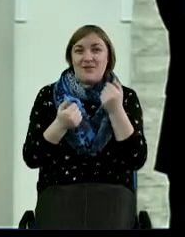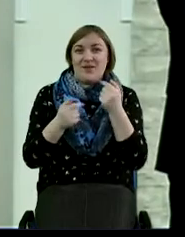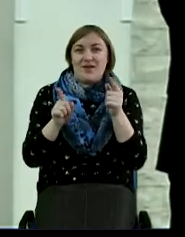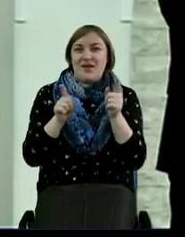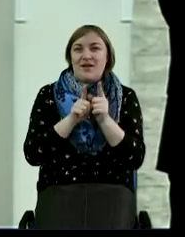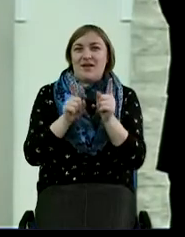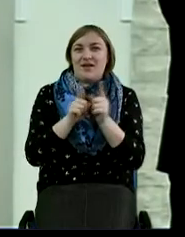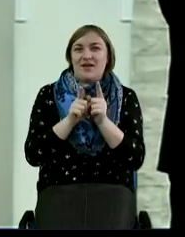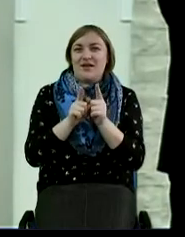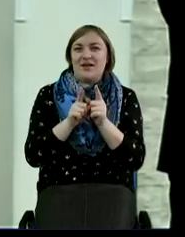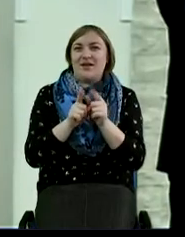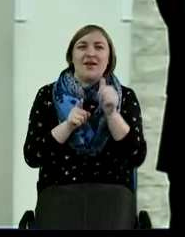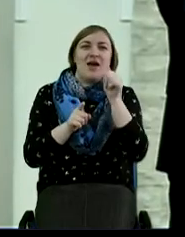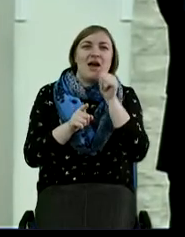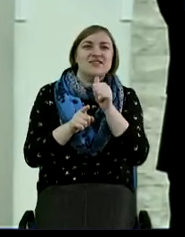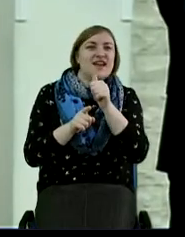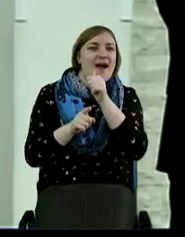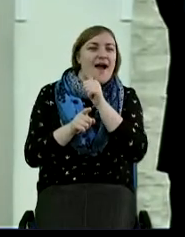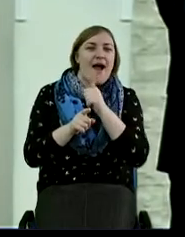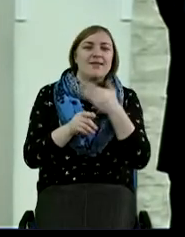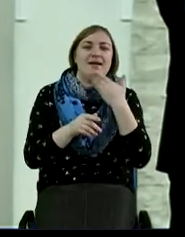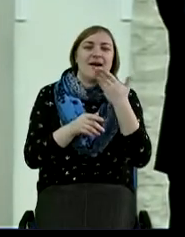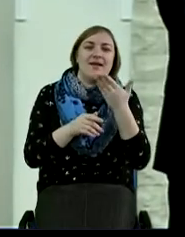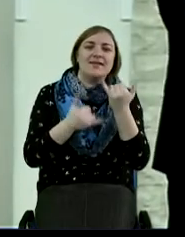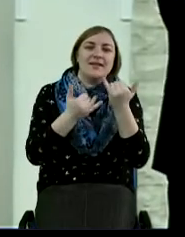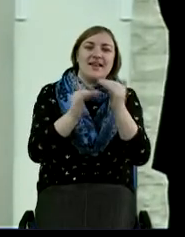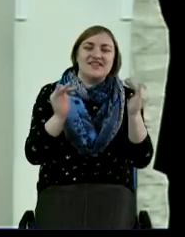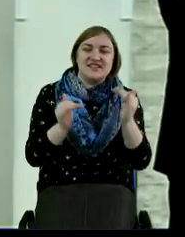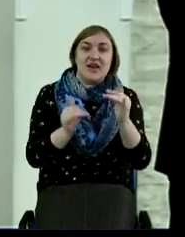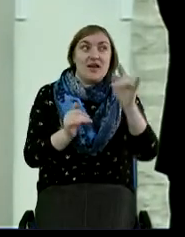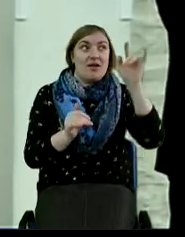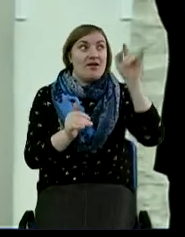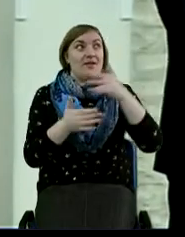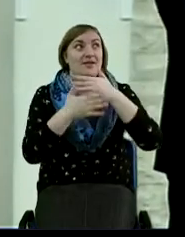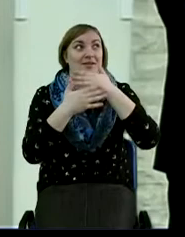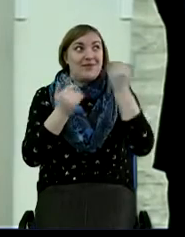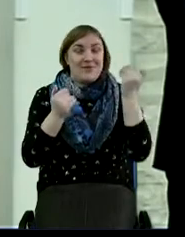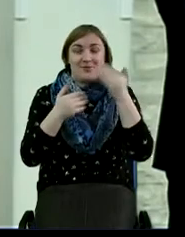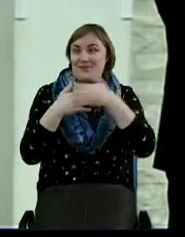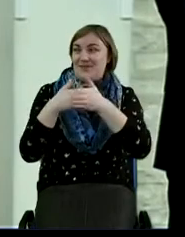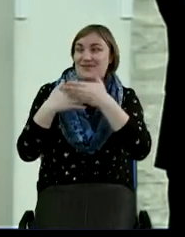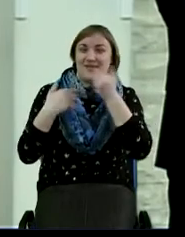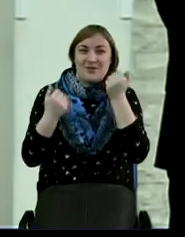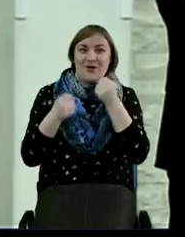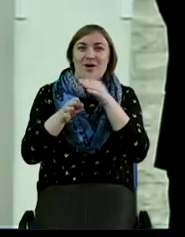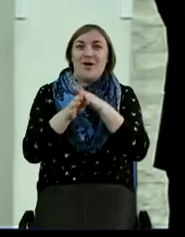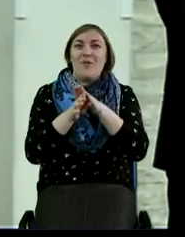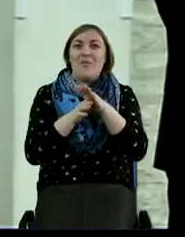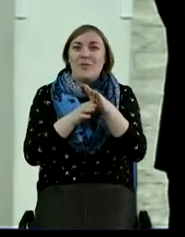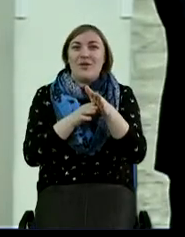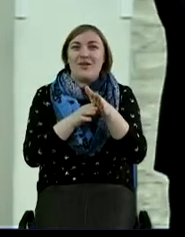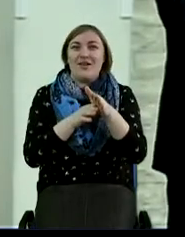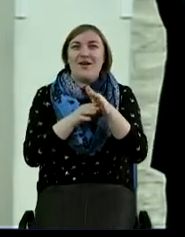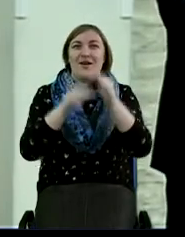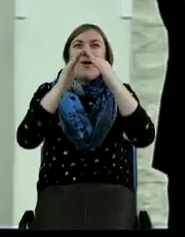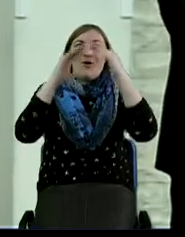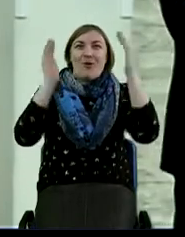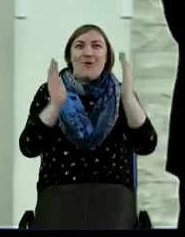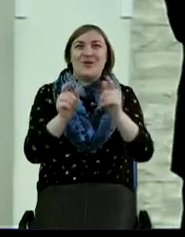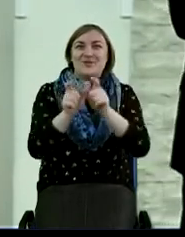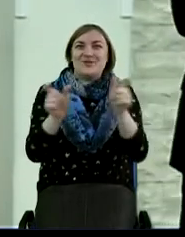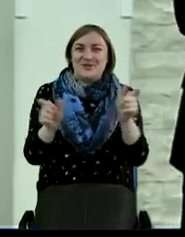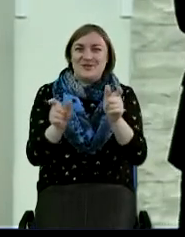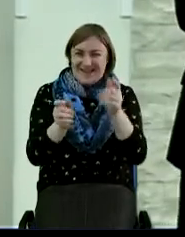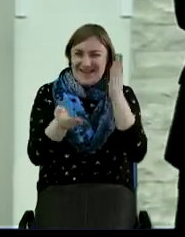как в загадке для детей, ни окон, ни дверей, полногорница людей. Я думаю, не огурец, а Церковь, слово